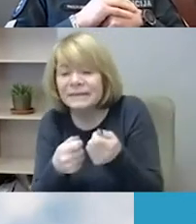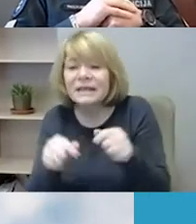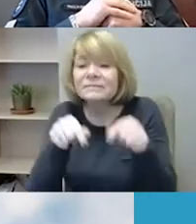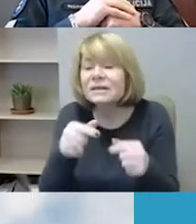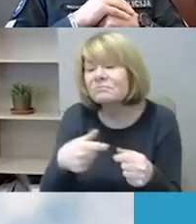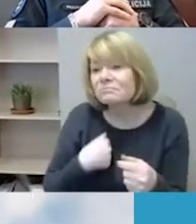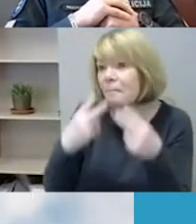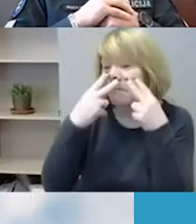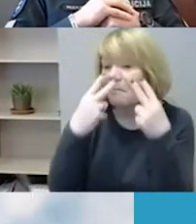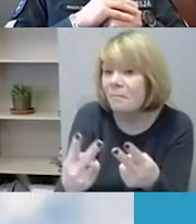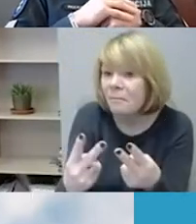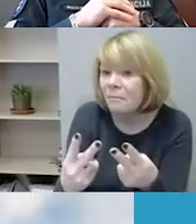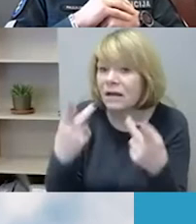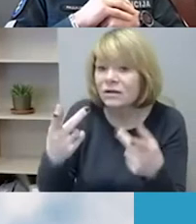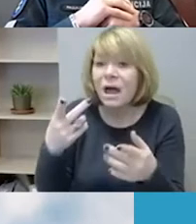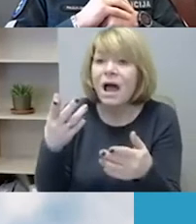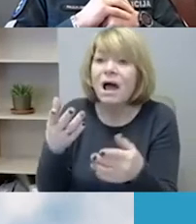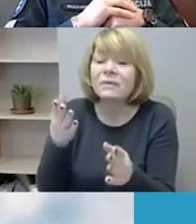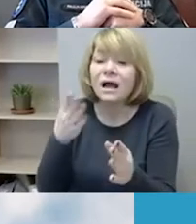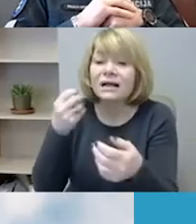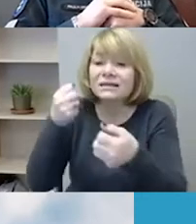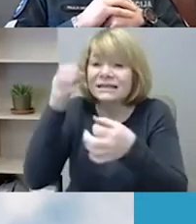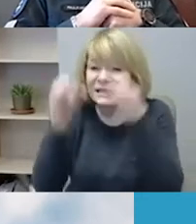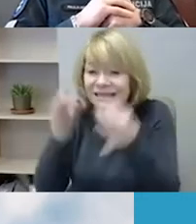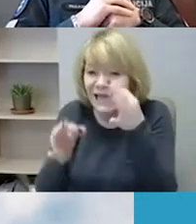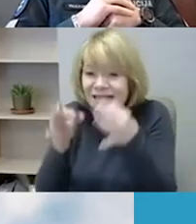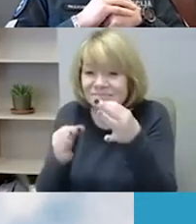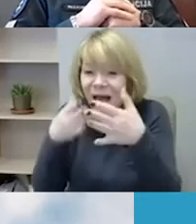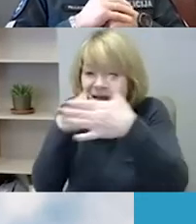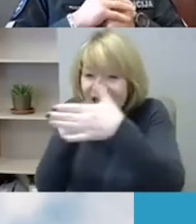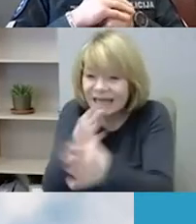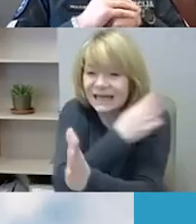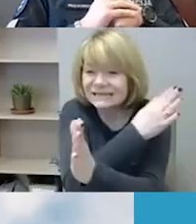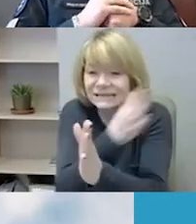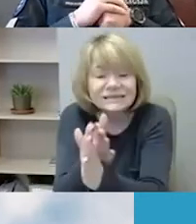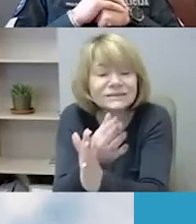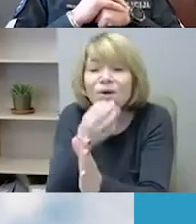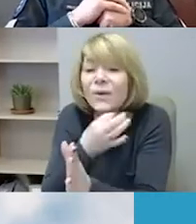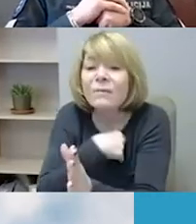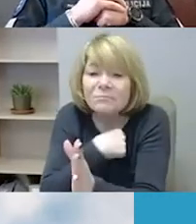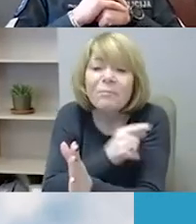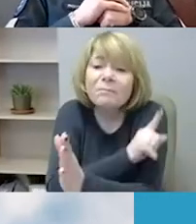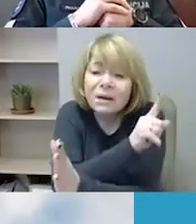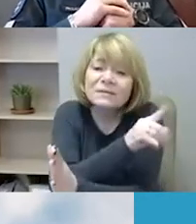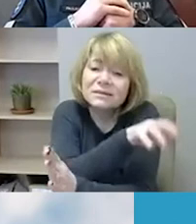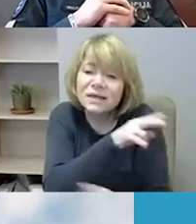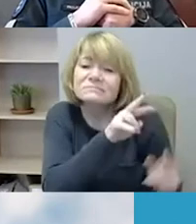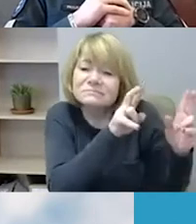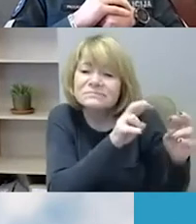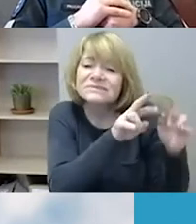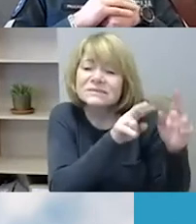lėtų iki teisminių tyrimų, ne visai lėtų, aš pasiščiau, didžioji daugumai iki teisminių tyrimų, kuriuos mes pradedame, jie yra nutraukiami.